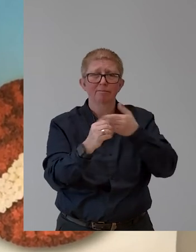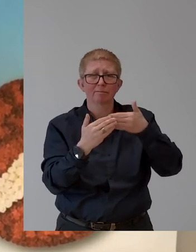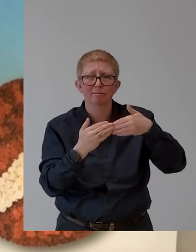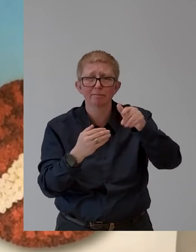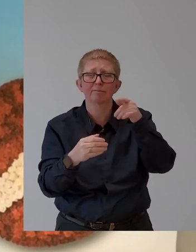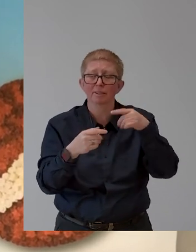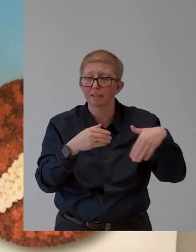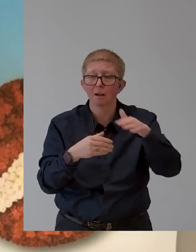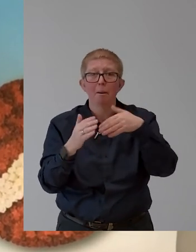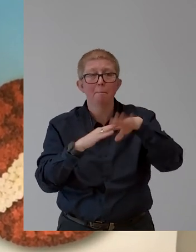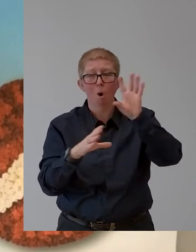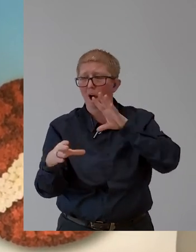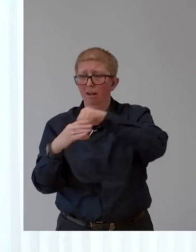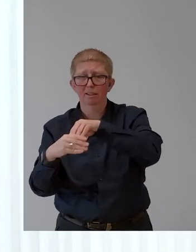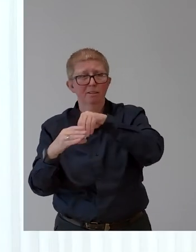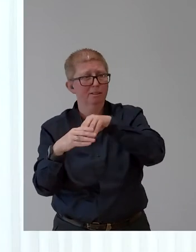-free. Thanks a lot.